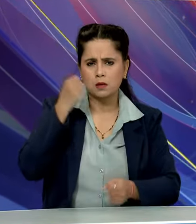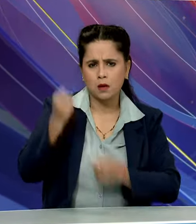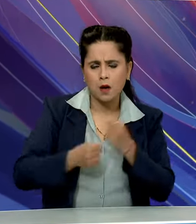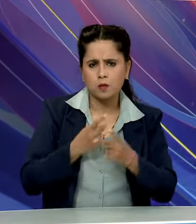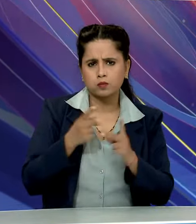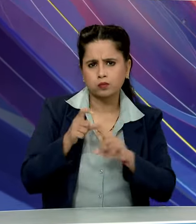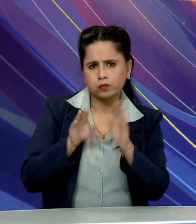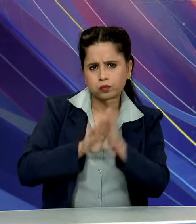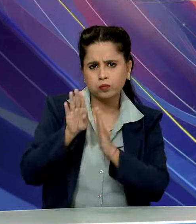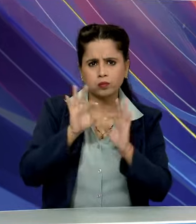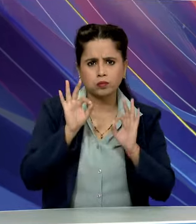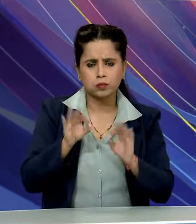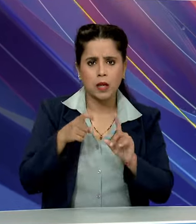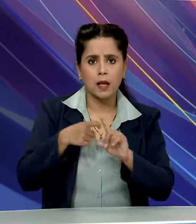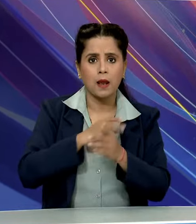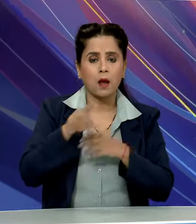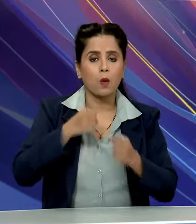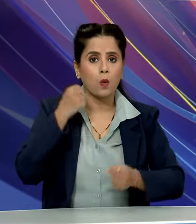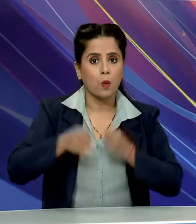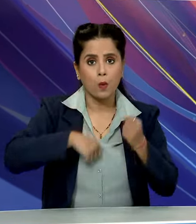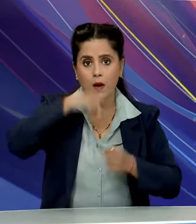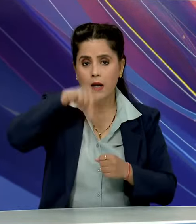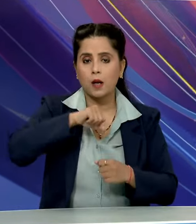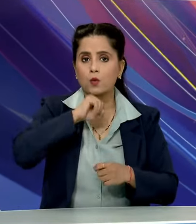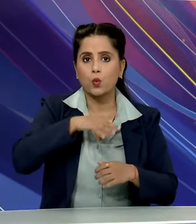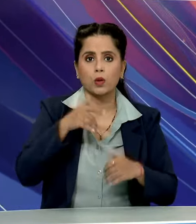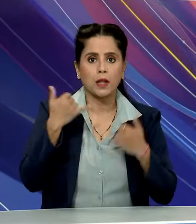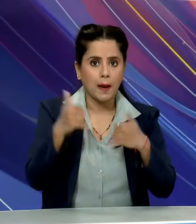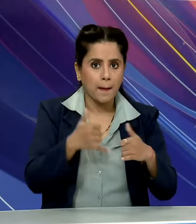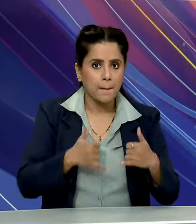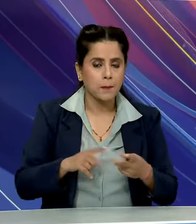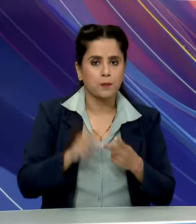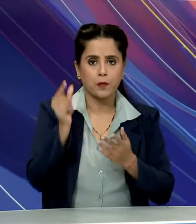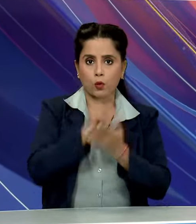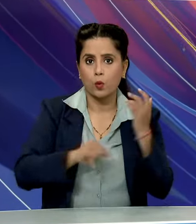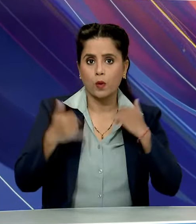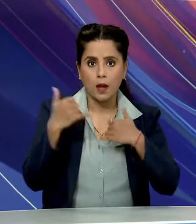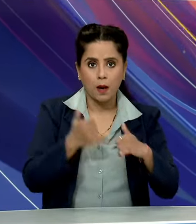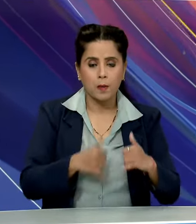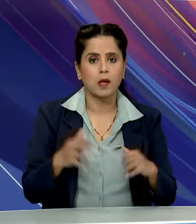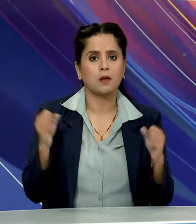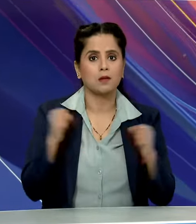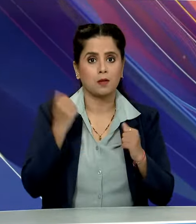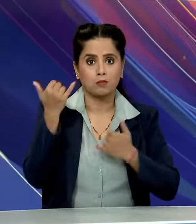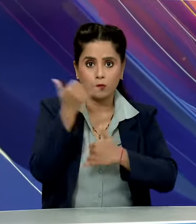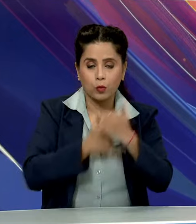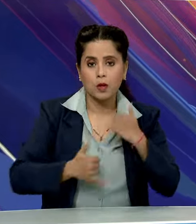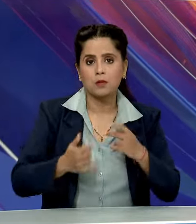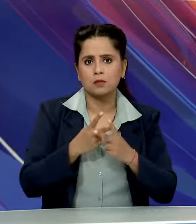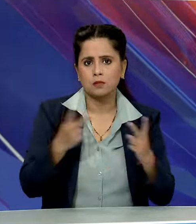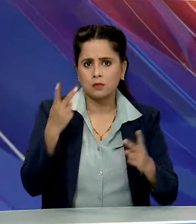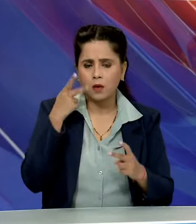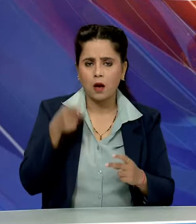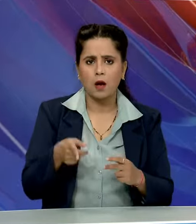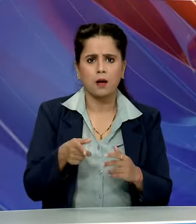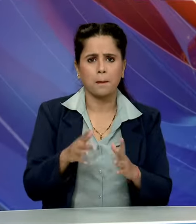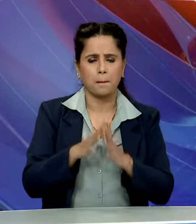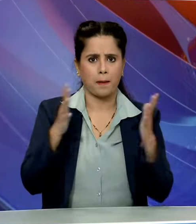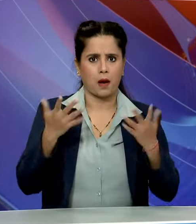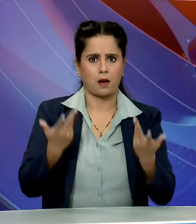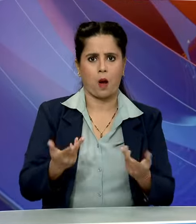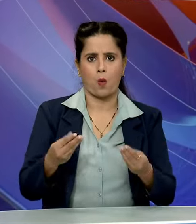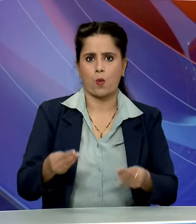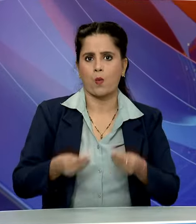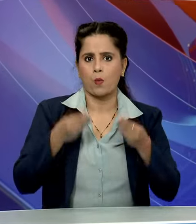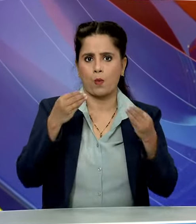तो खेलों इंडिया अभ्यान में यूथ गेम्स, यूनिवर्सटी गेम्स और विंटर गेम्स के माध्यम से एक ऐसा प्लाटफॉर्म